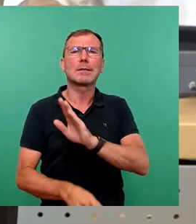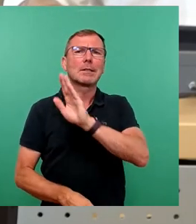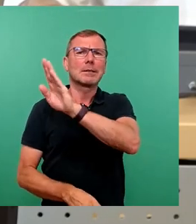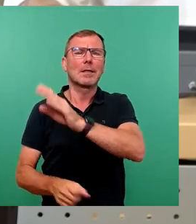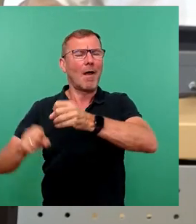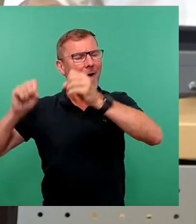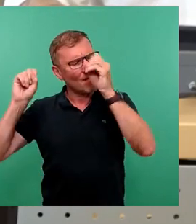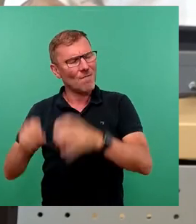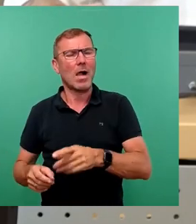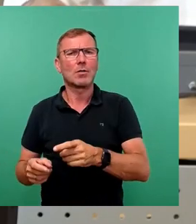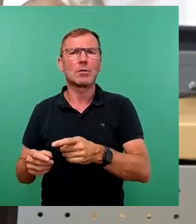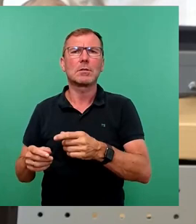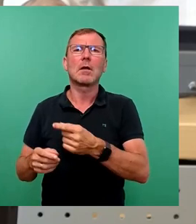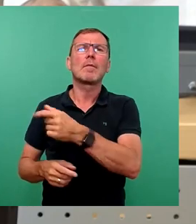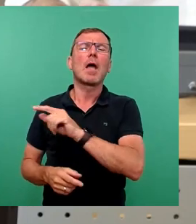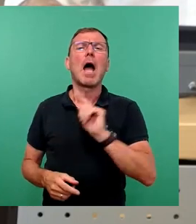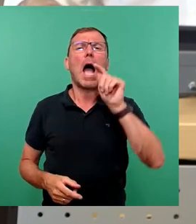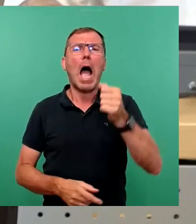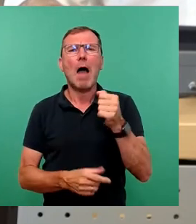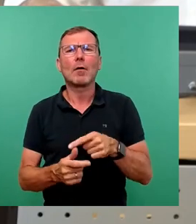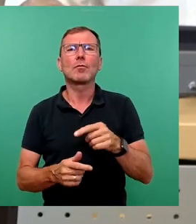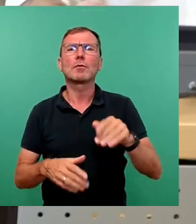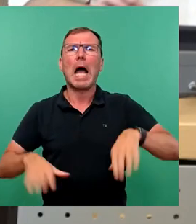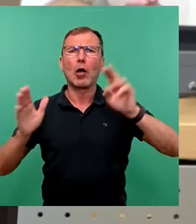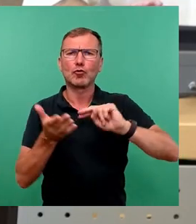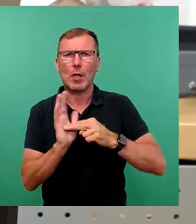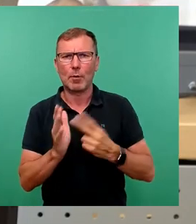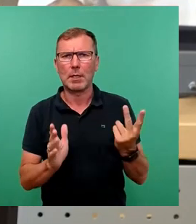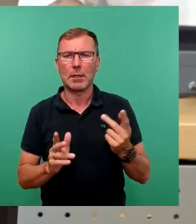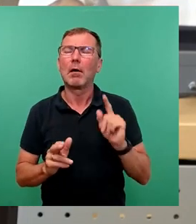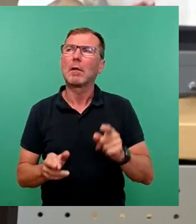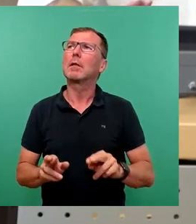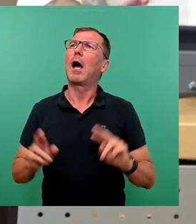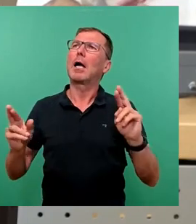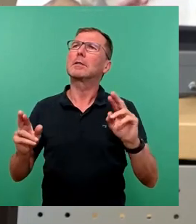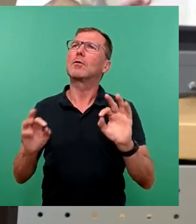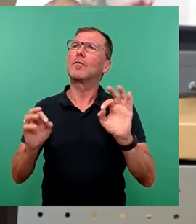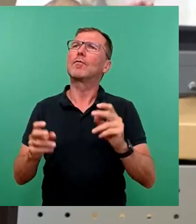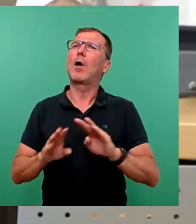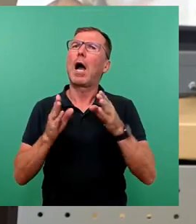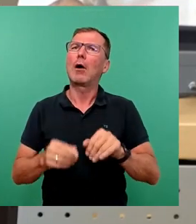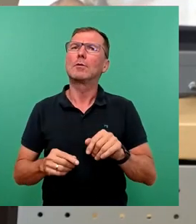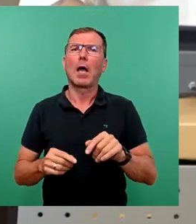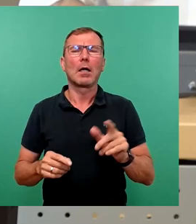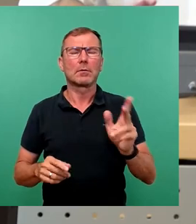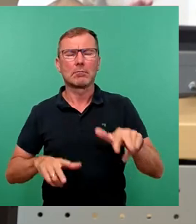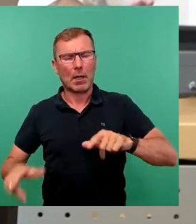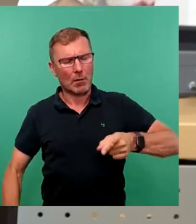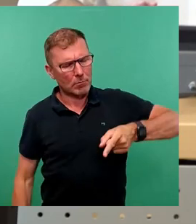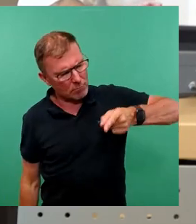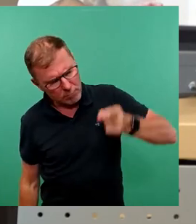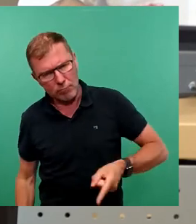Einwanderungs und Asylpolitik geht, dann steigen die Risiken für den Haushalt dergestalt, dass einfach reagiert werden muss.